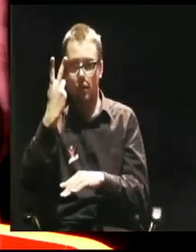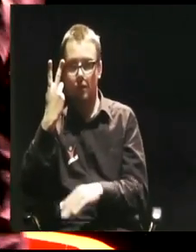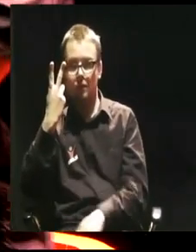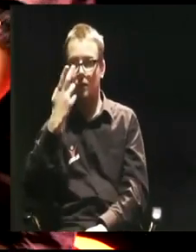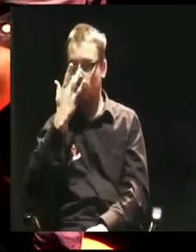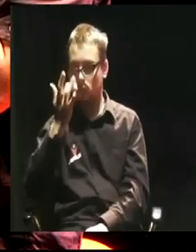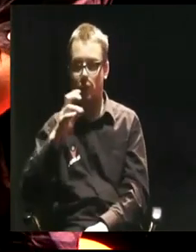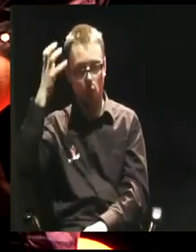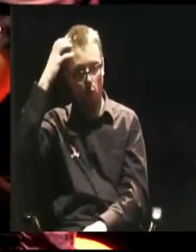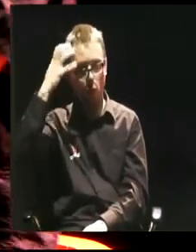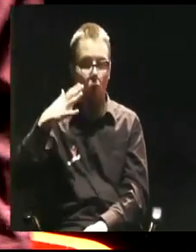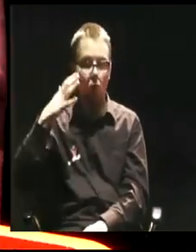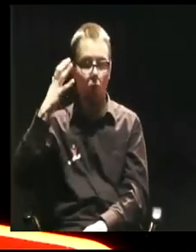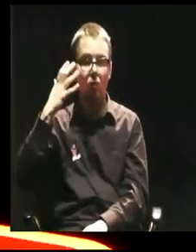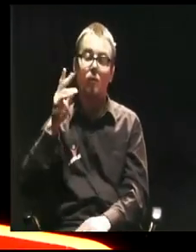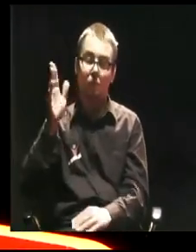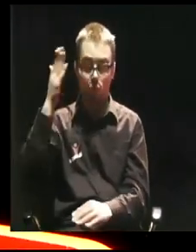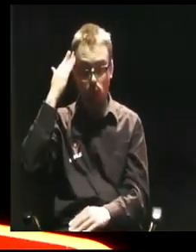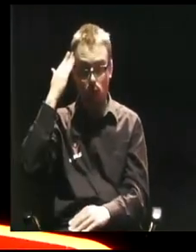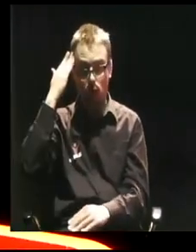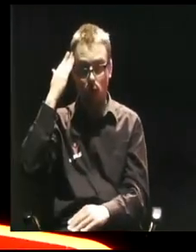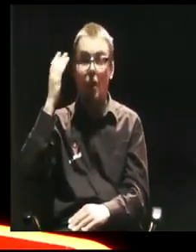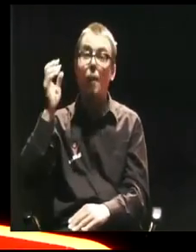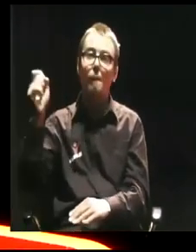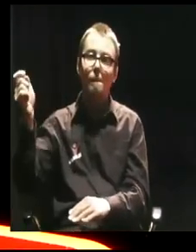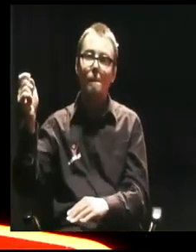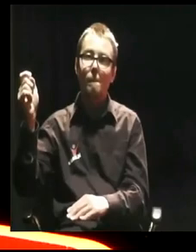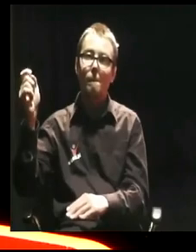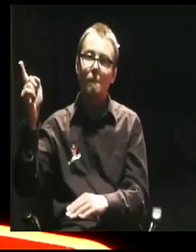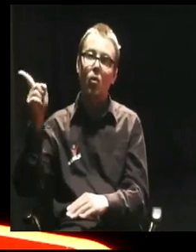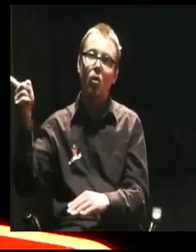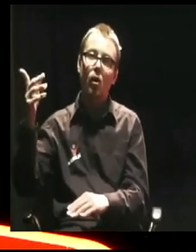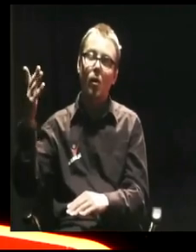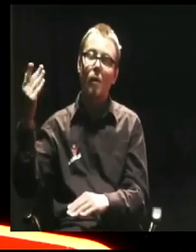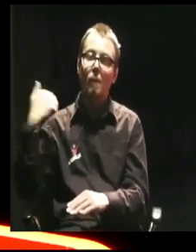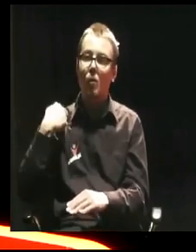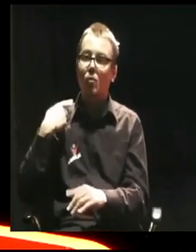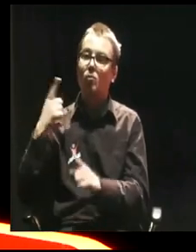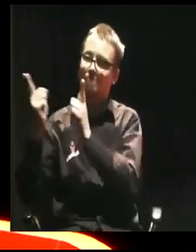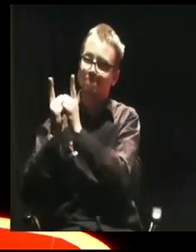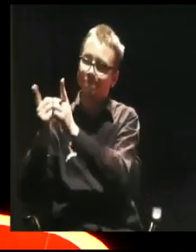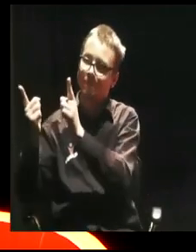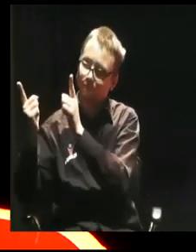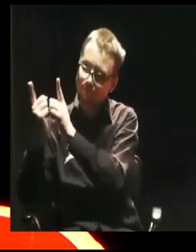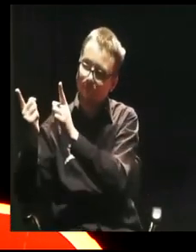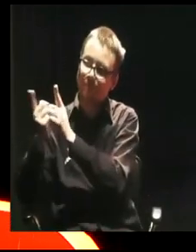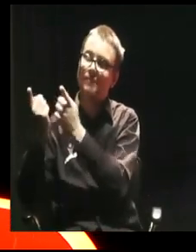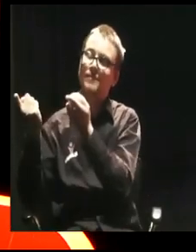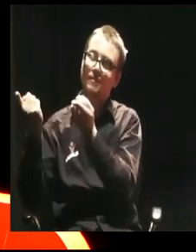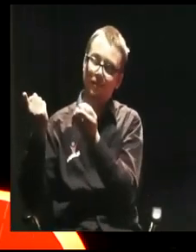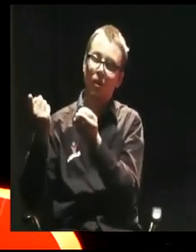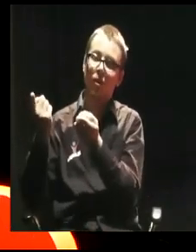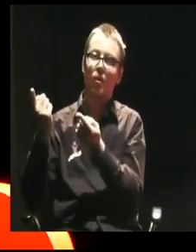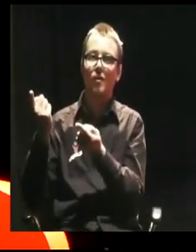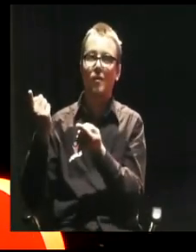Gdyby nie poznał tam Katarzyny II, jeszcze wówczas bardzo młodej i nie wdał się z nią w romans. Inna sprawa, że on miał tam kochanki,